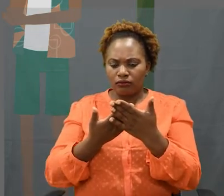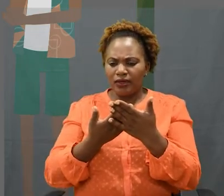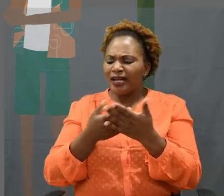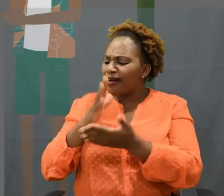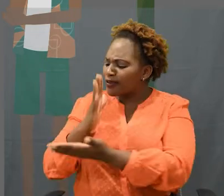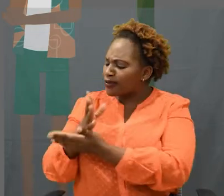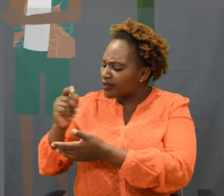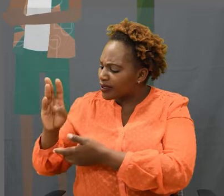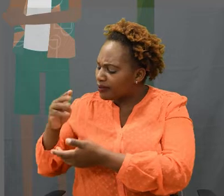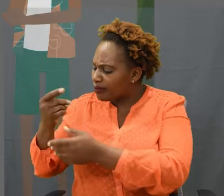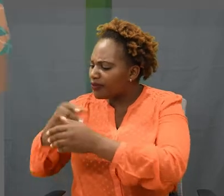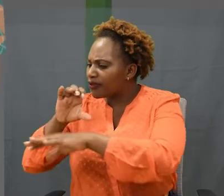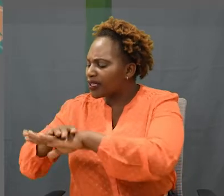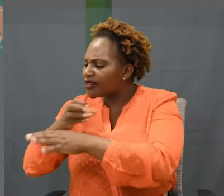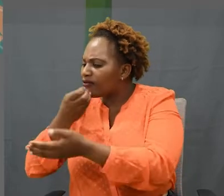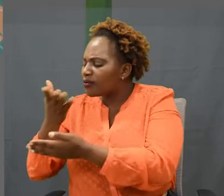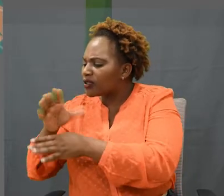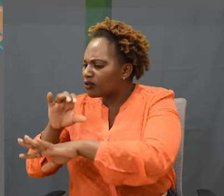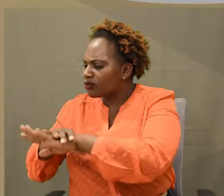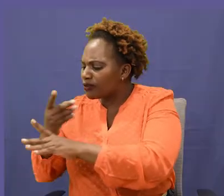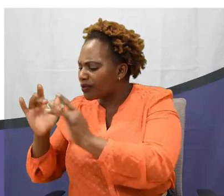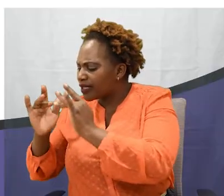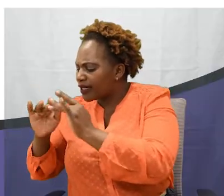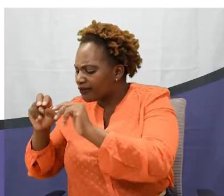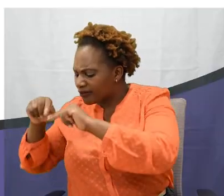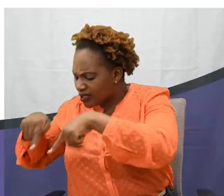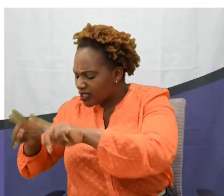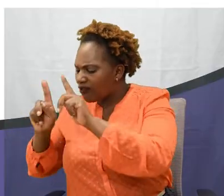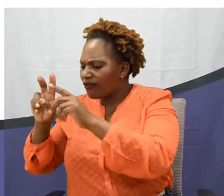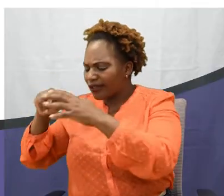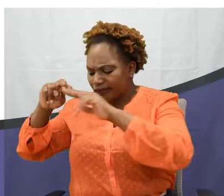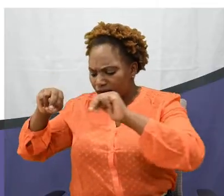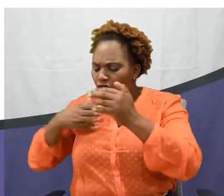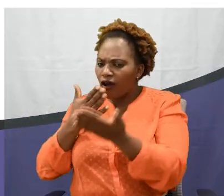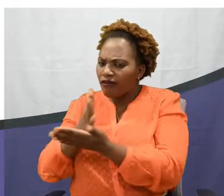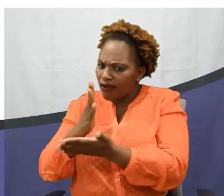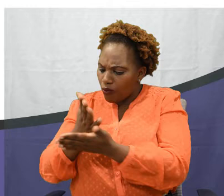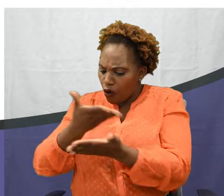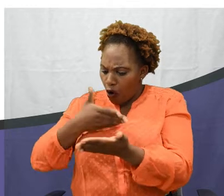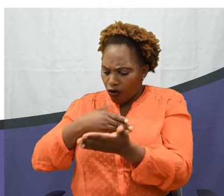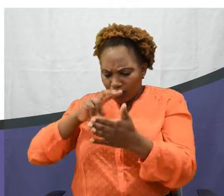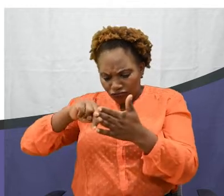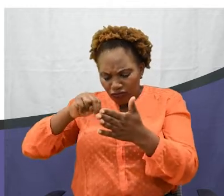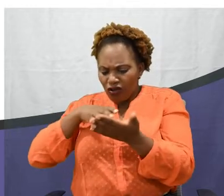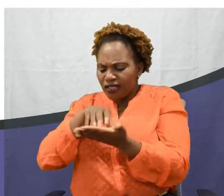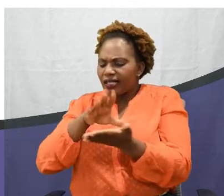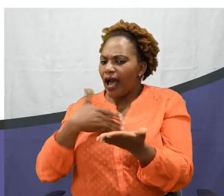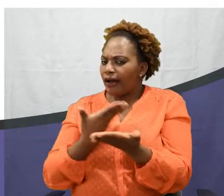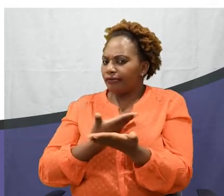umedhibitia tarifa zako kama mpigakura Tadhibitisha vipi? Ni raisi, tumatunambari yako ya kitambulisho ja taifa Kwa nambari